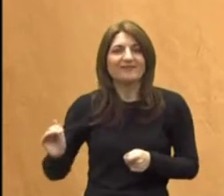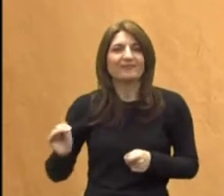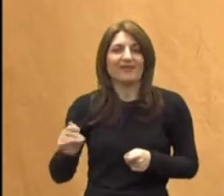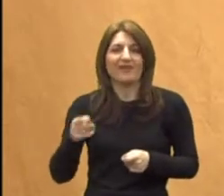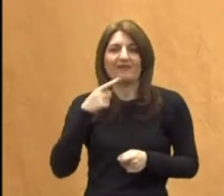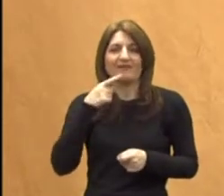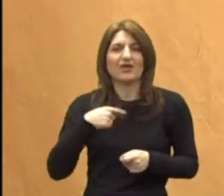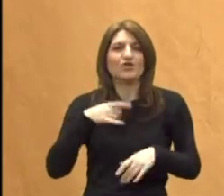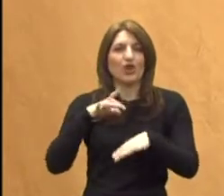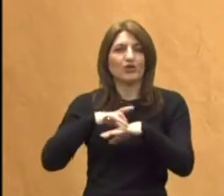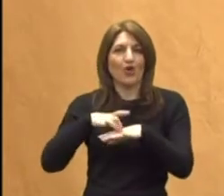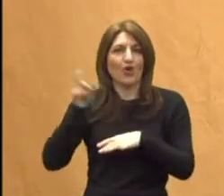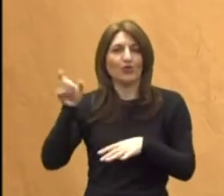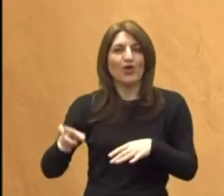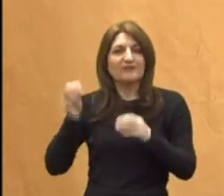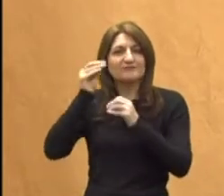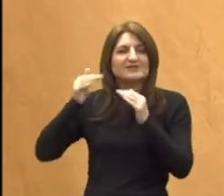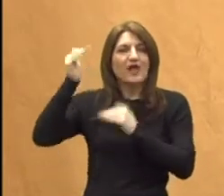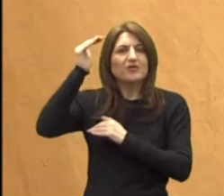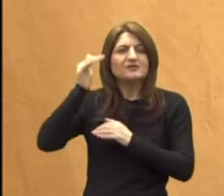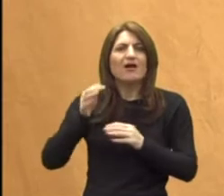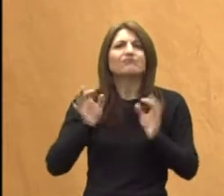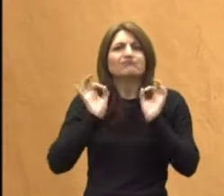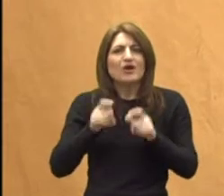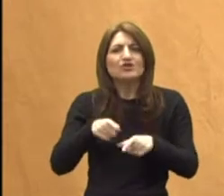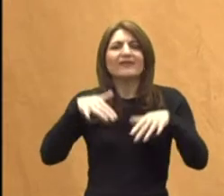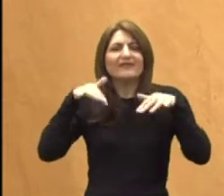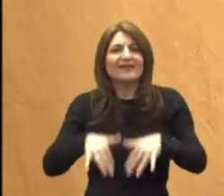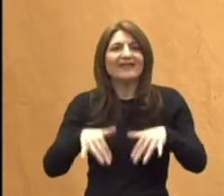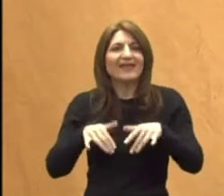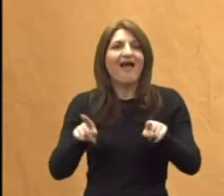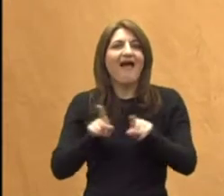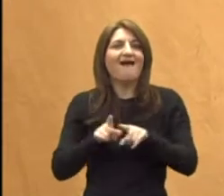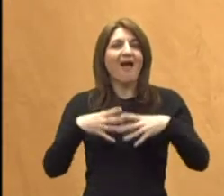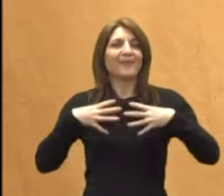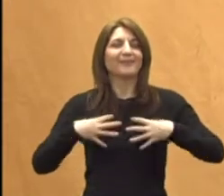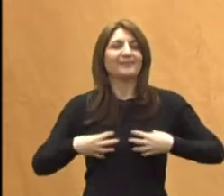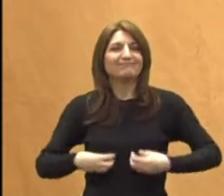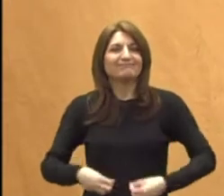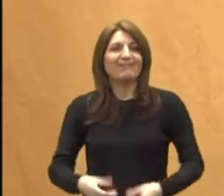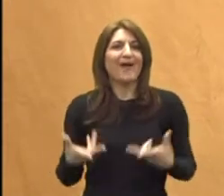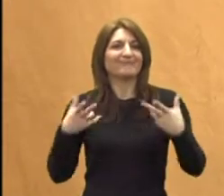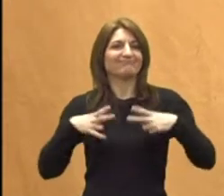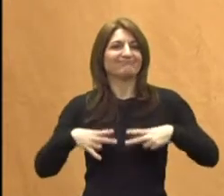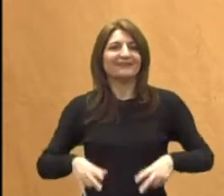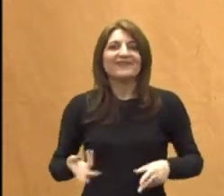naš doktor Nanosti, baš igra koja možda najviše opušta i najviše djeluje na